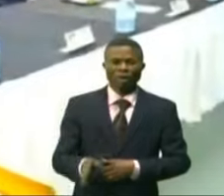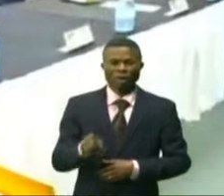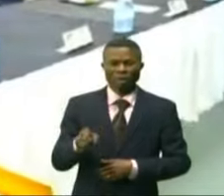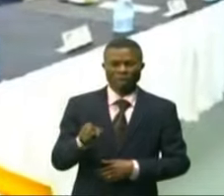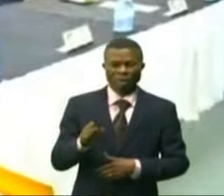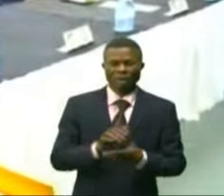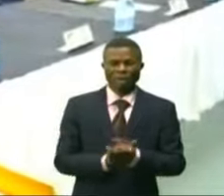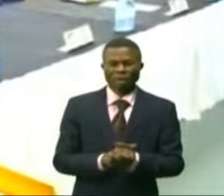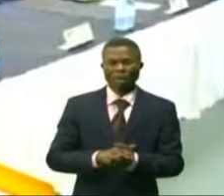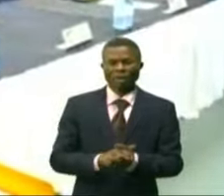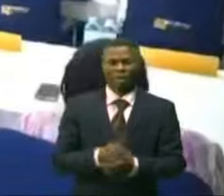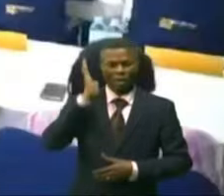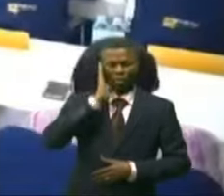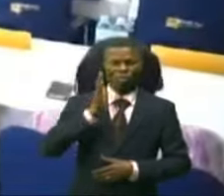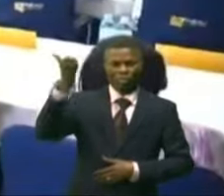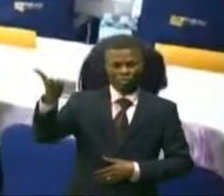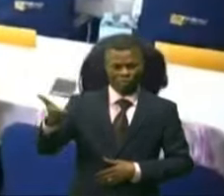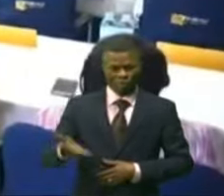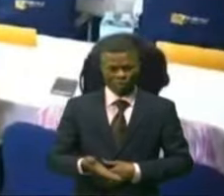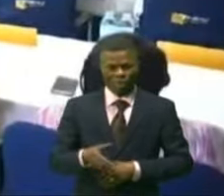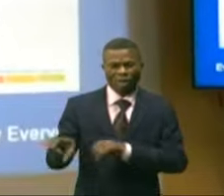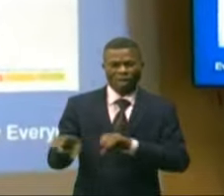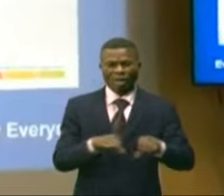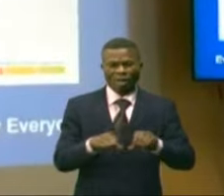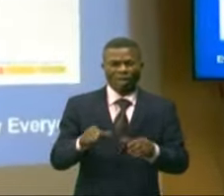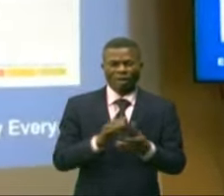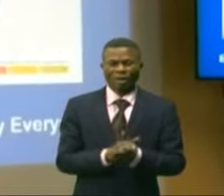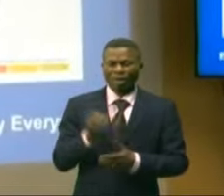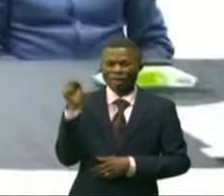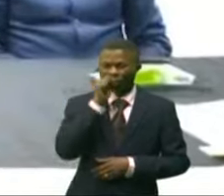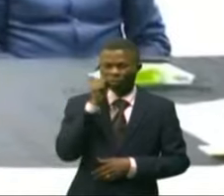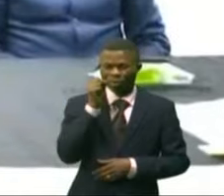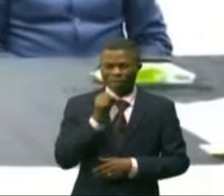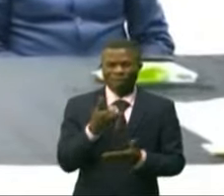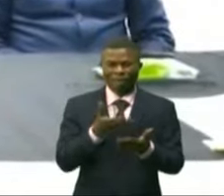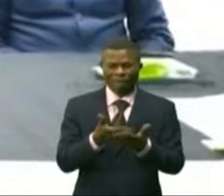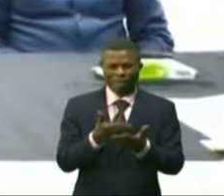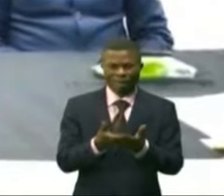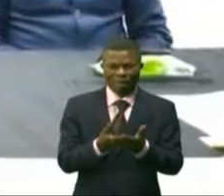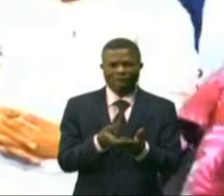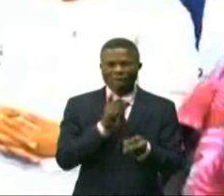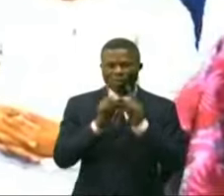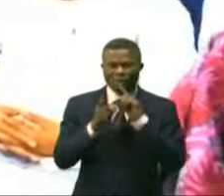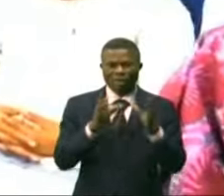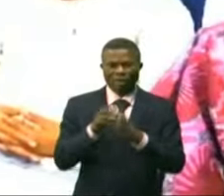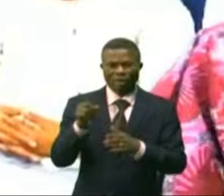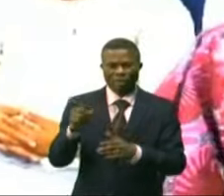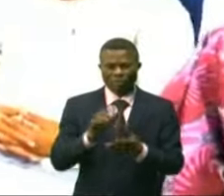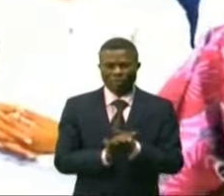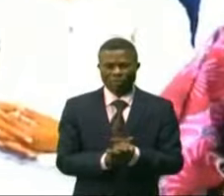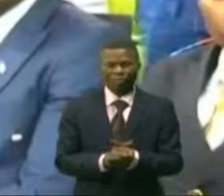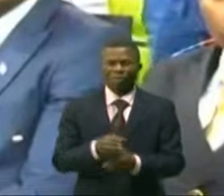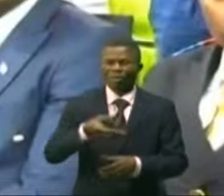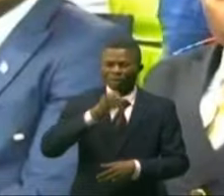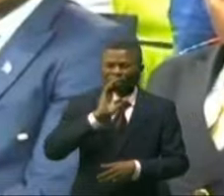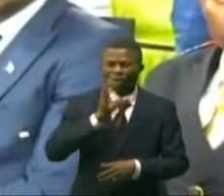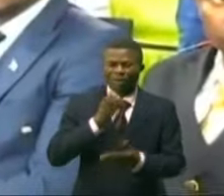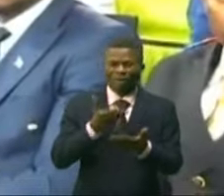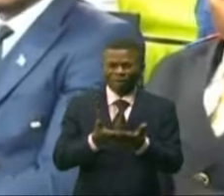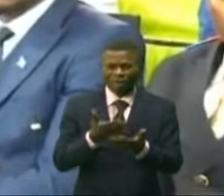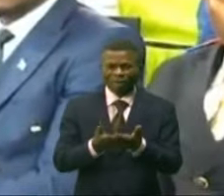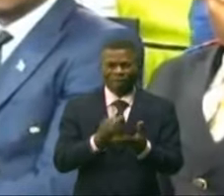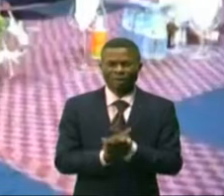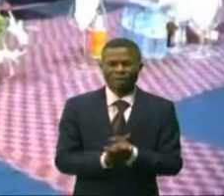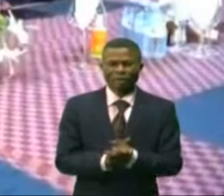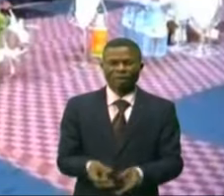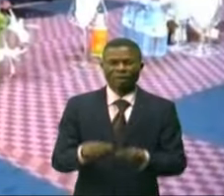à ses hôtes la bienvenue. Une petite séance d'induction sur quelques consignes à partager, a précédé le banquet que la société Kibali Goldmine